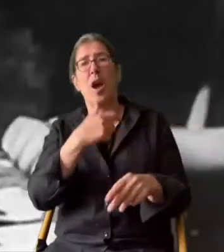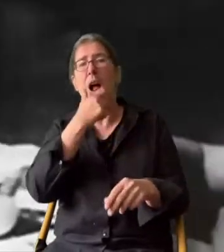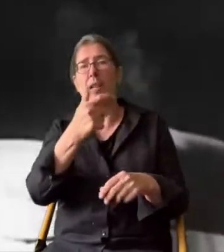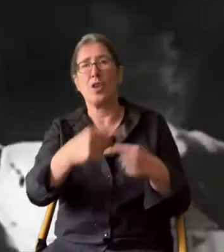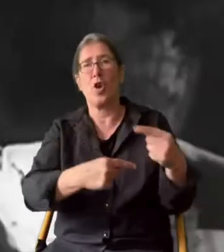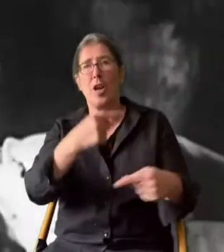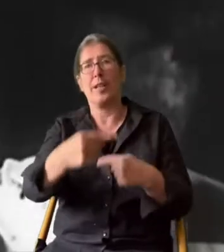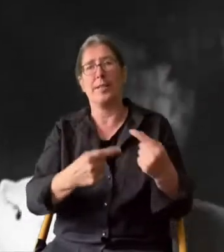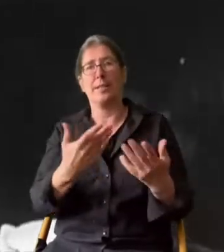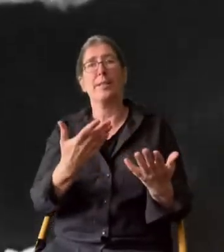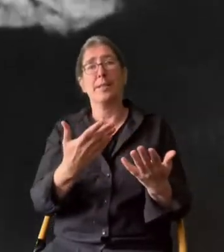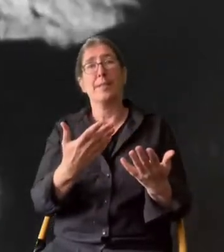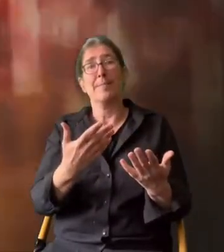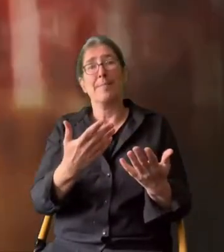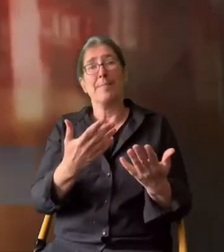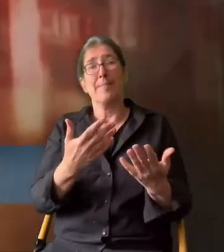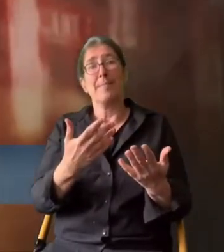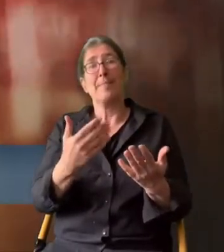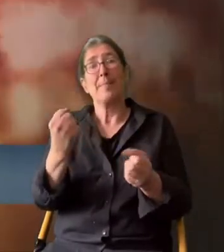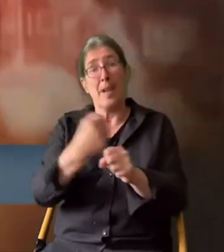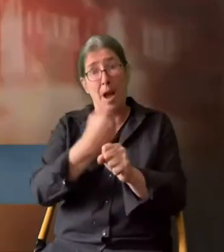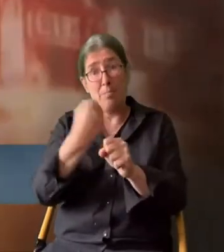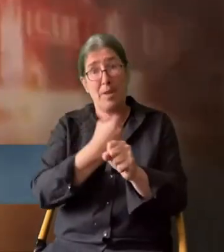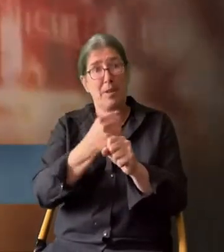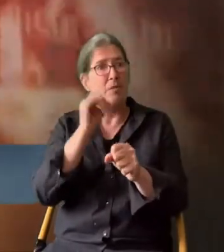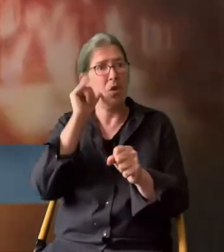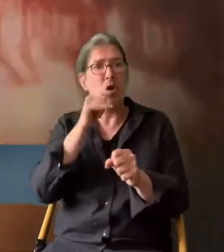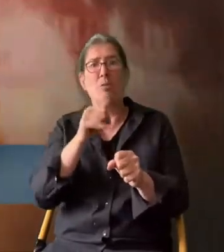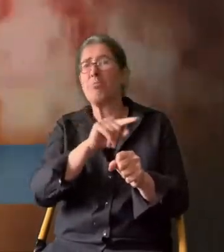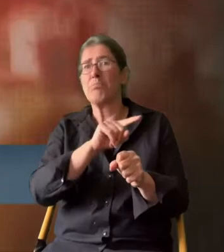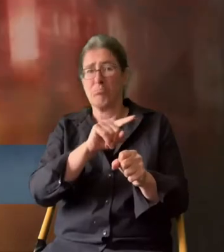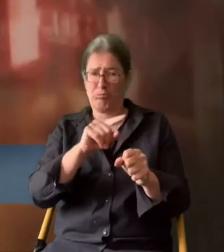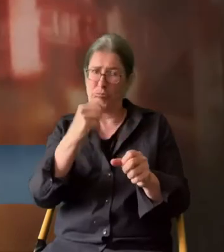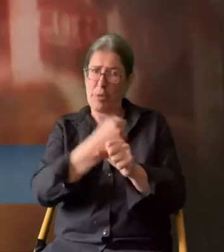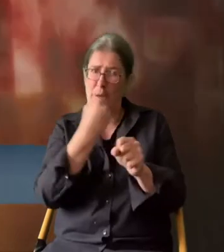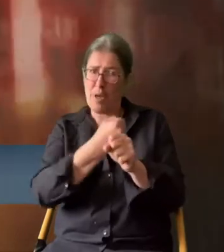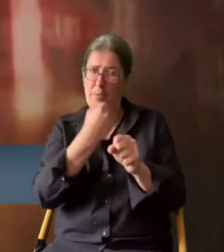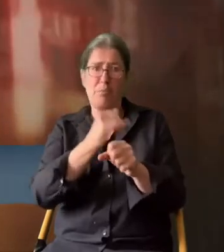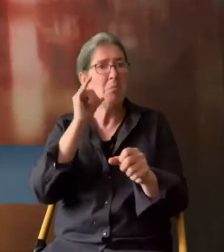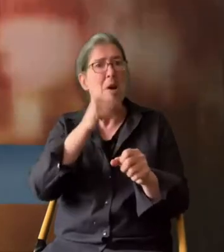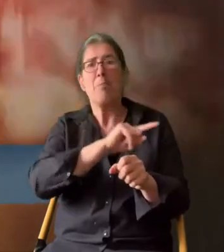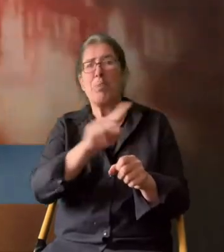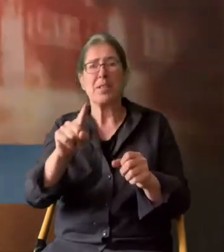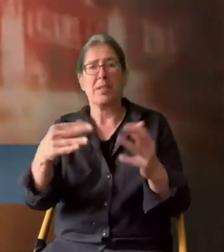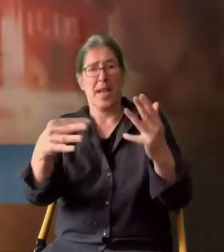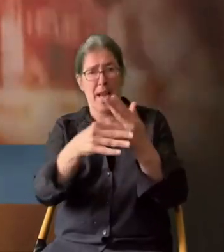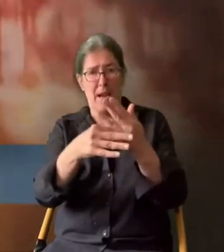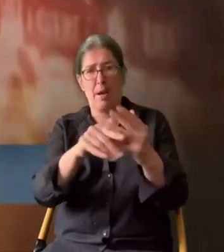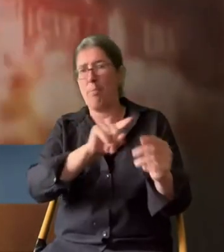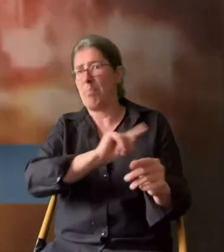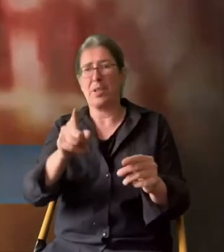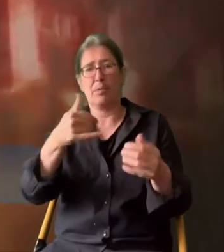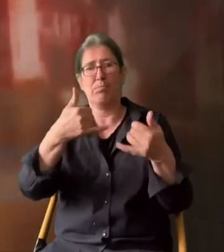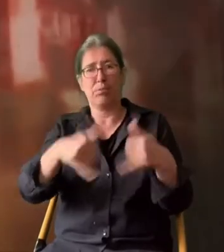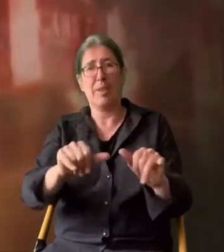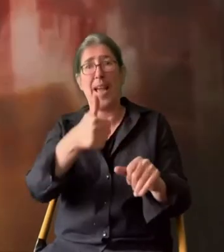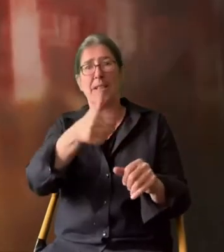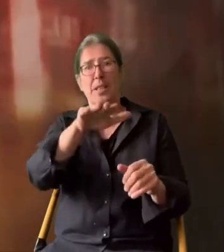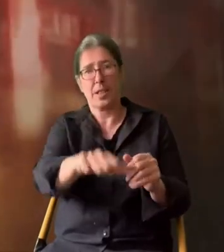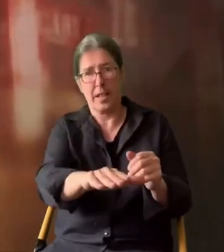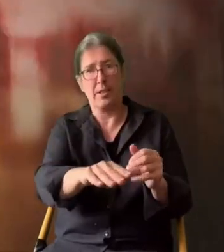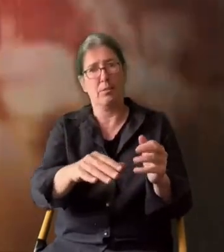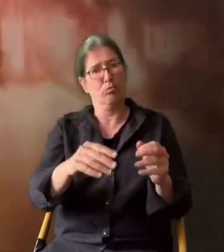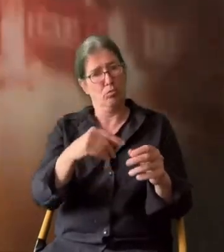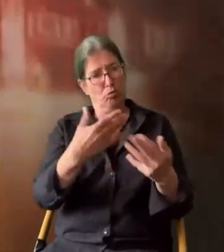ihre alten Rollen zurückgedrängt. Insgesamt ist die Erwerbstätigkeit der Frauen auf die Zeit bis zur Eheschließung oder bis zur Geburt des ersten Kindes